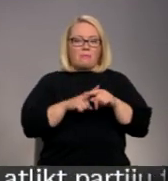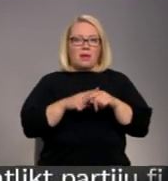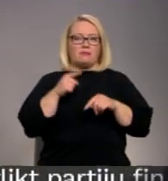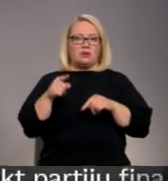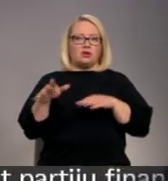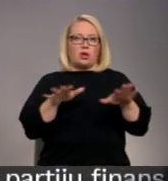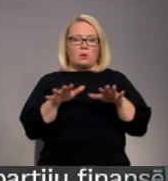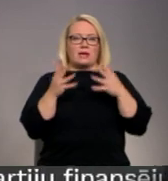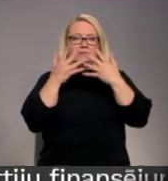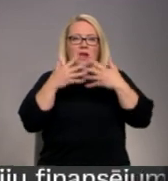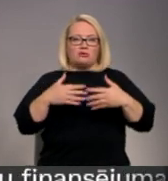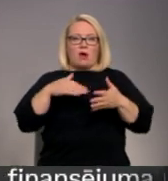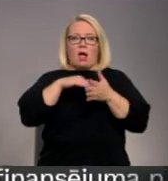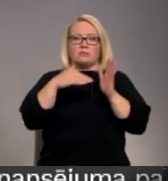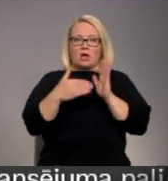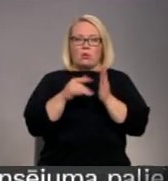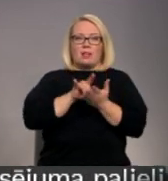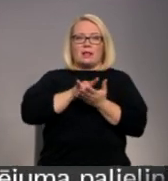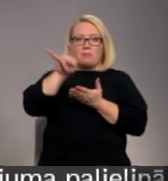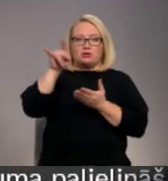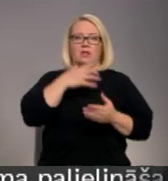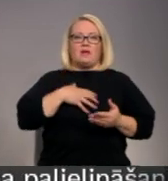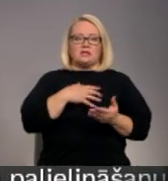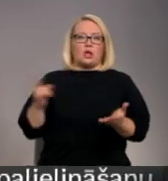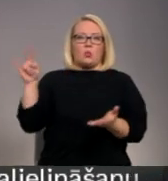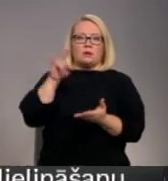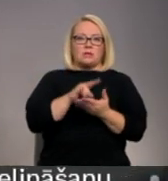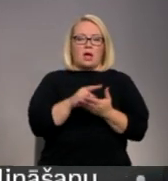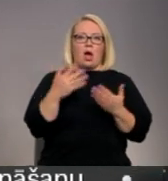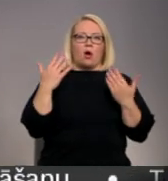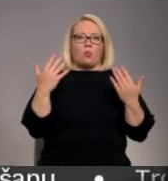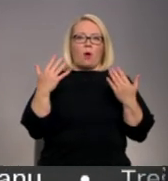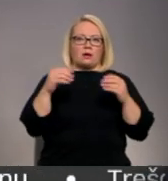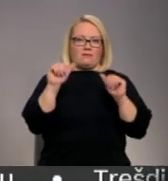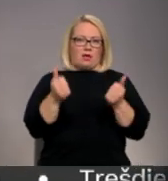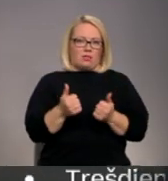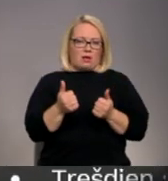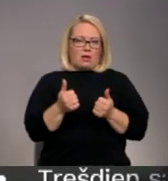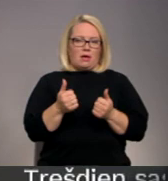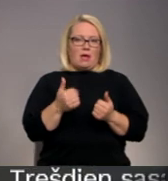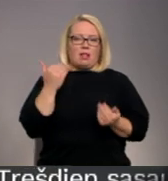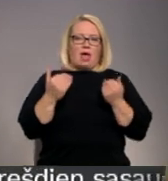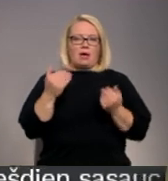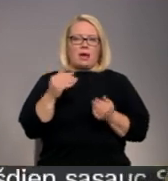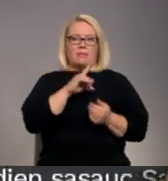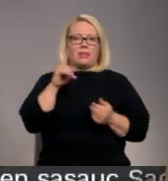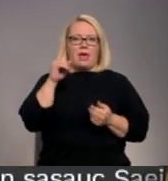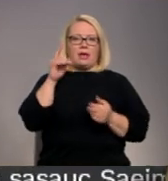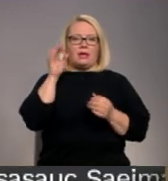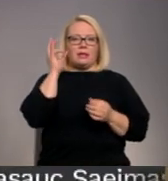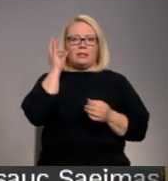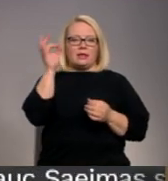kur dēs saržģītējos apstākļos lidmašīnu nācās nosēdināt rokas režīmā. Laikam netīši nospiesta